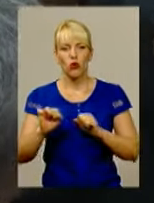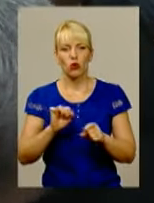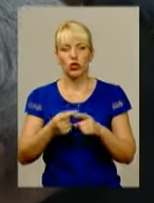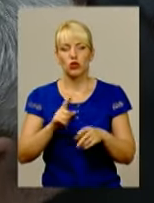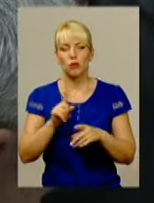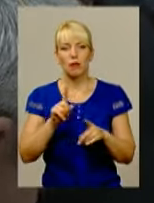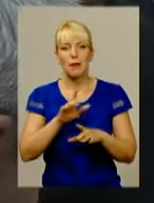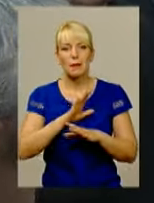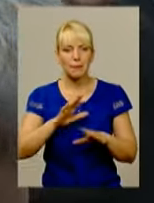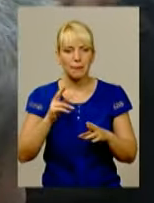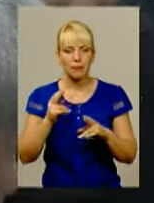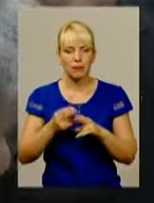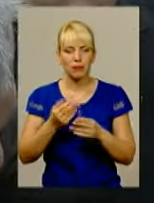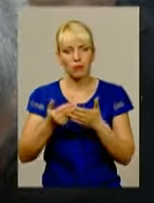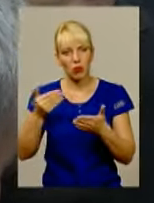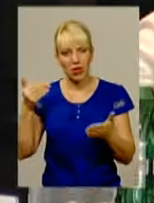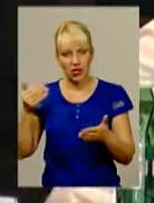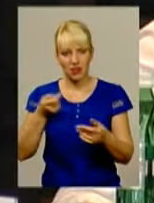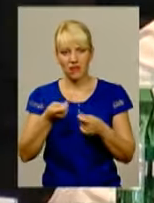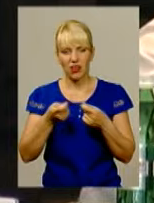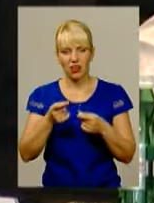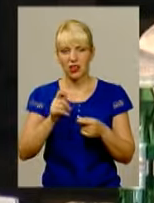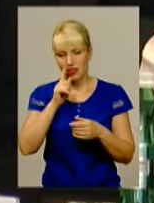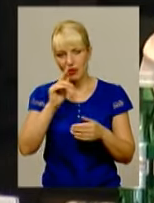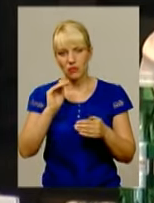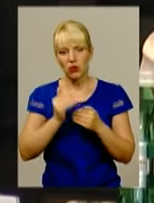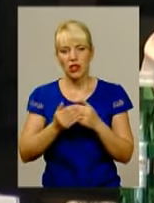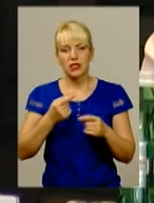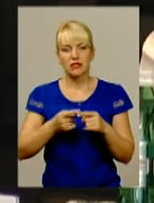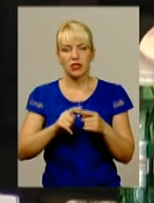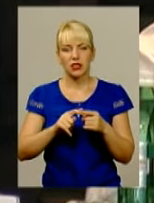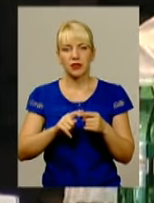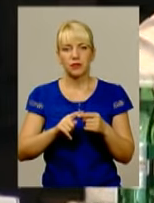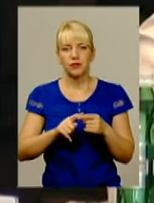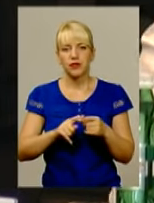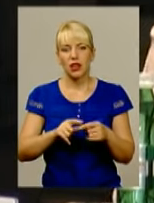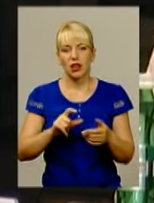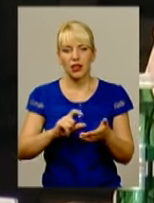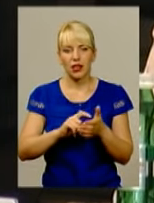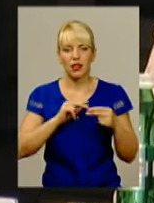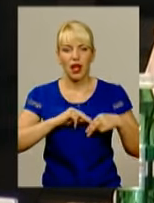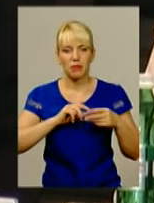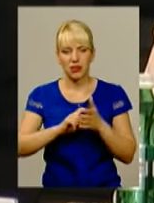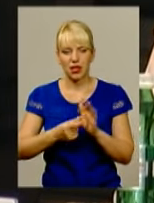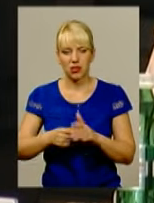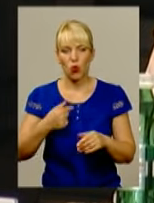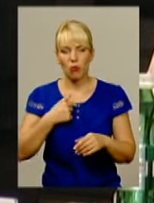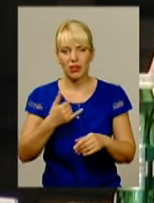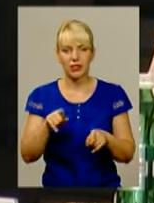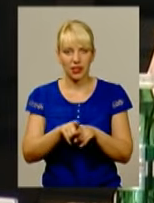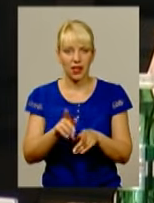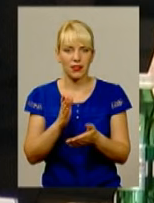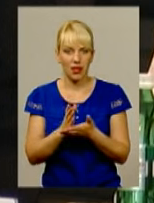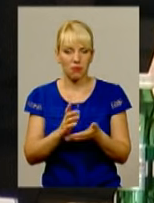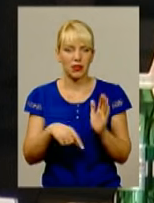попередників не причаївся у тепленьких кабінетах. У людей просте питання, чого не провели люстрацію? Не в Києві,